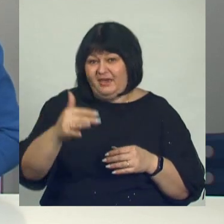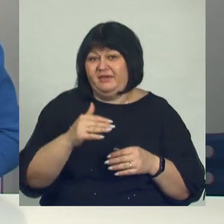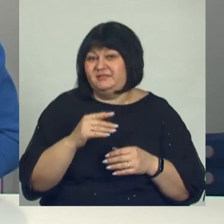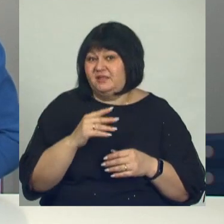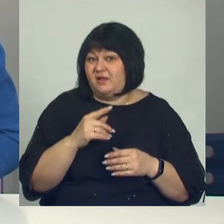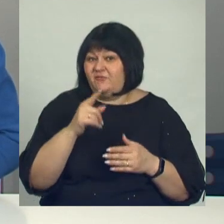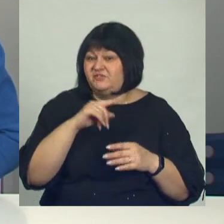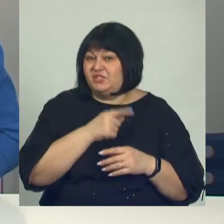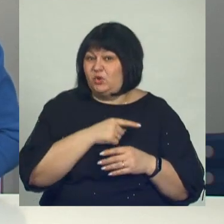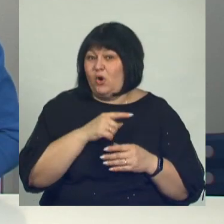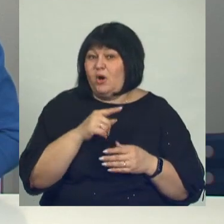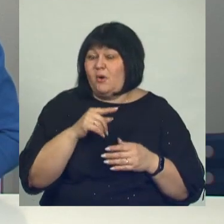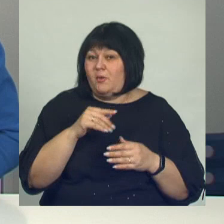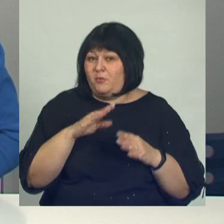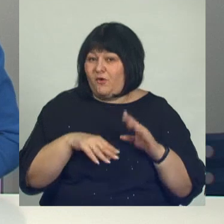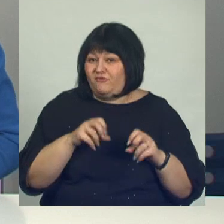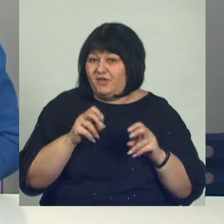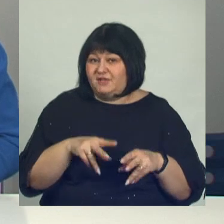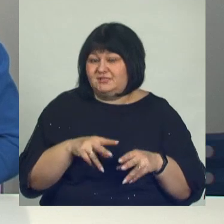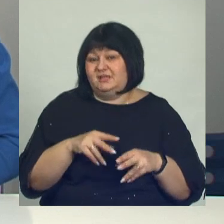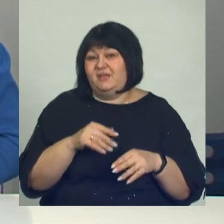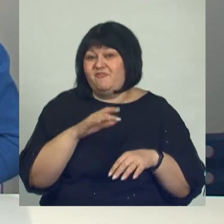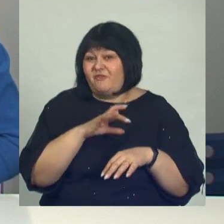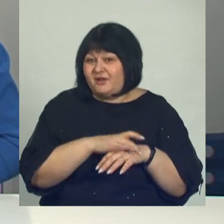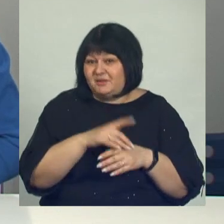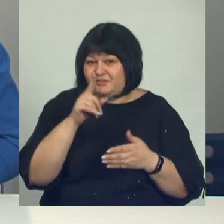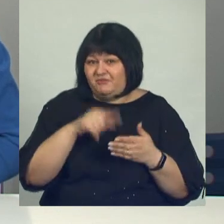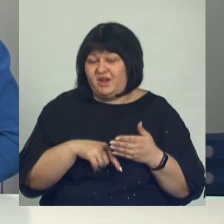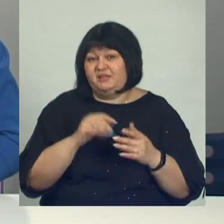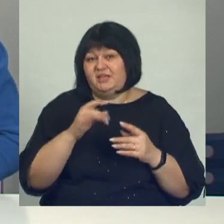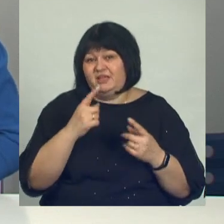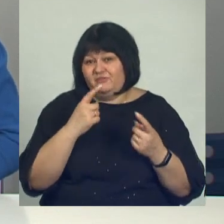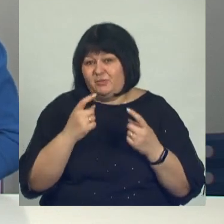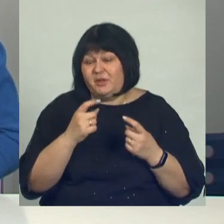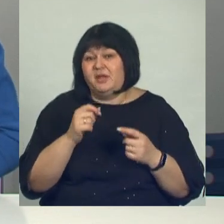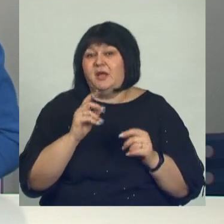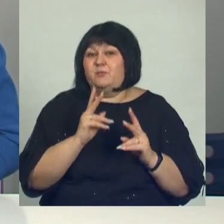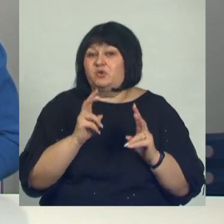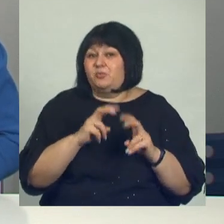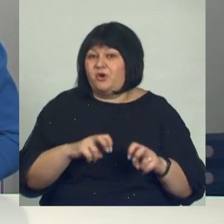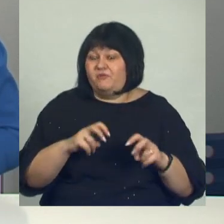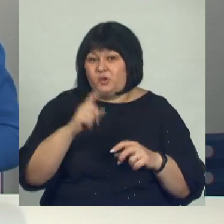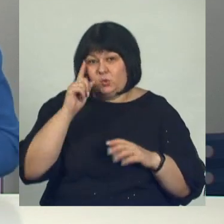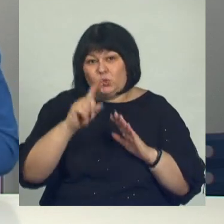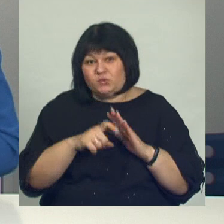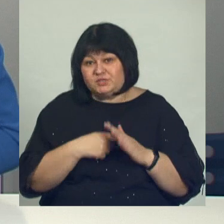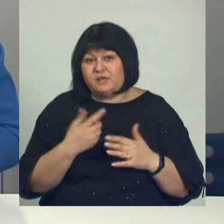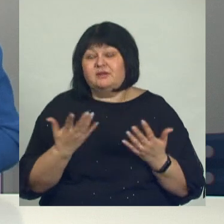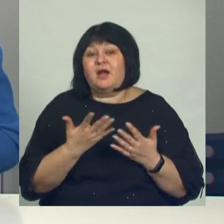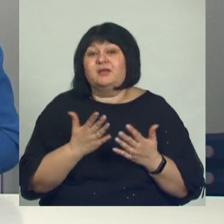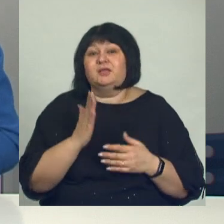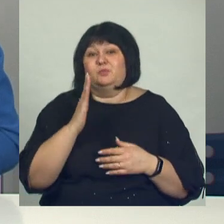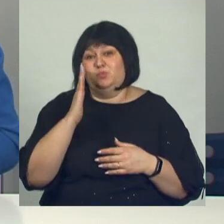привыкли доверять только фактам и работать с информацией, которую можно проверить. Тем не менее, интересно узнать, каким будет